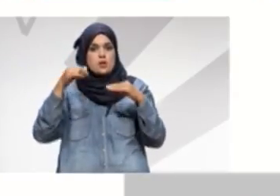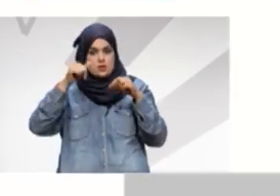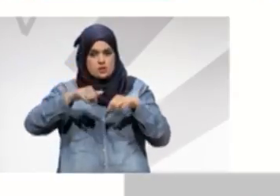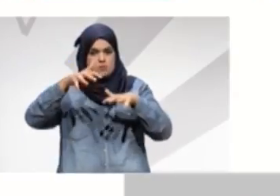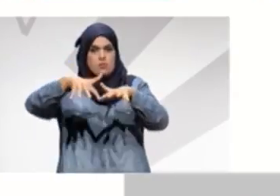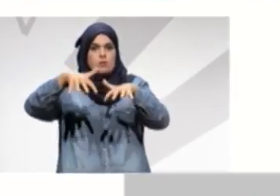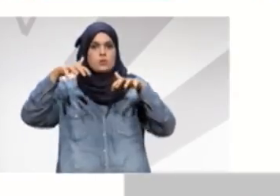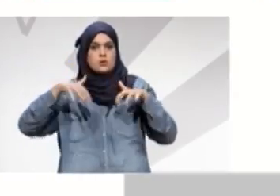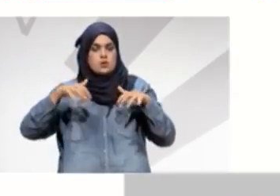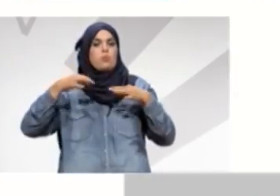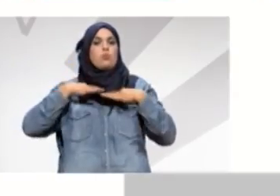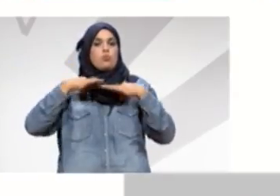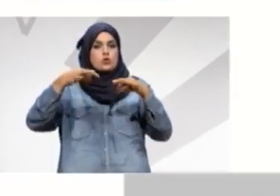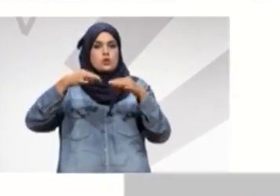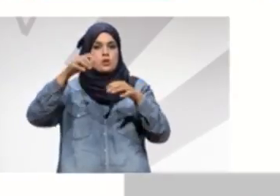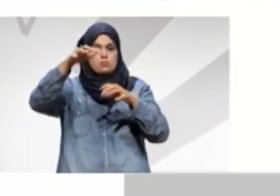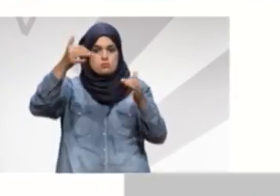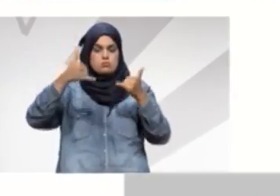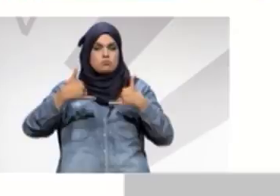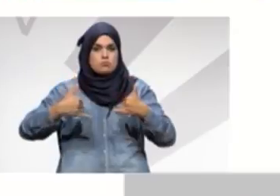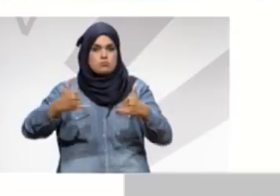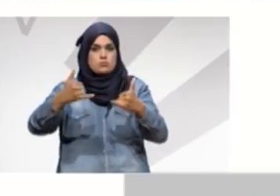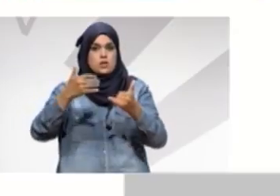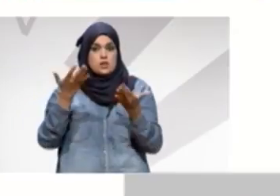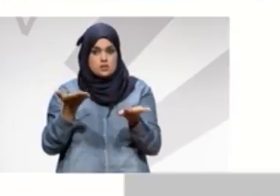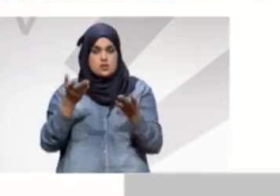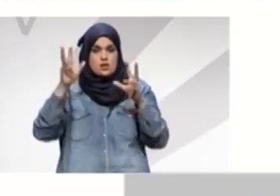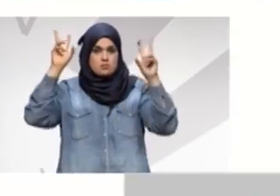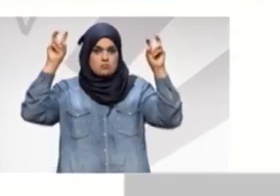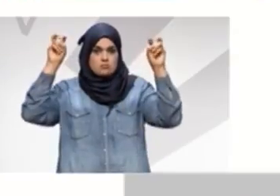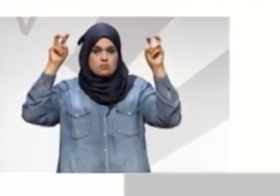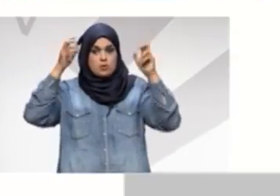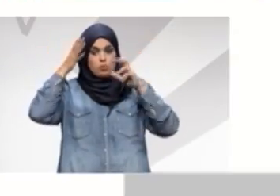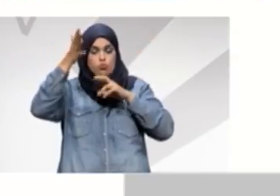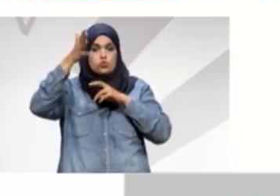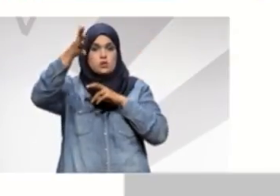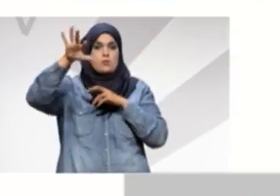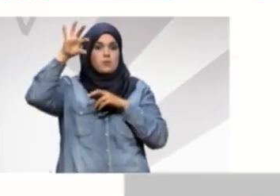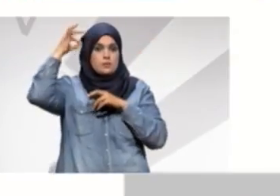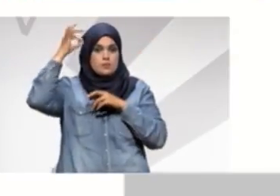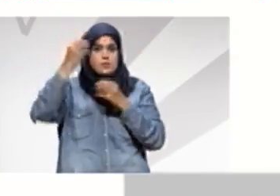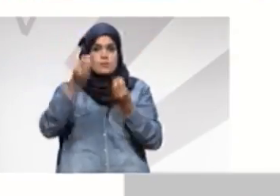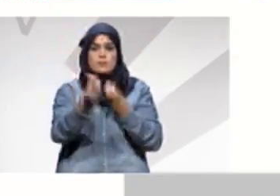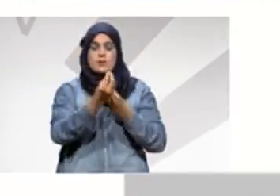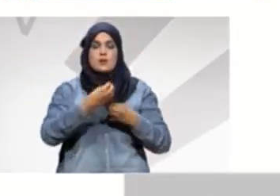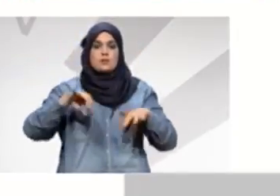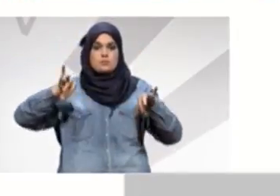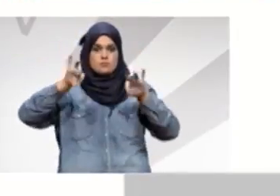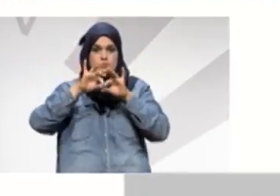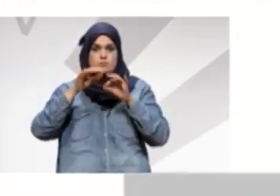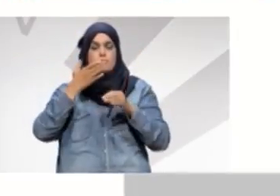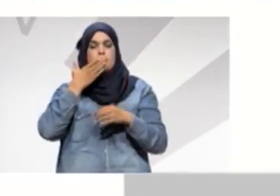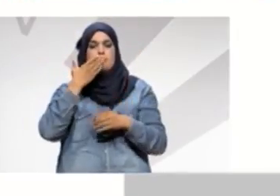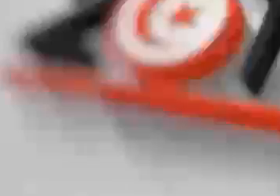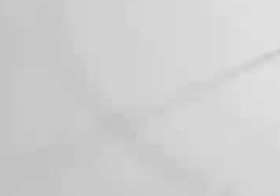هذا كعليش شعارنا هو مستقبل بلادنا مستقبل بلادنا بالليدينا شكرا